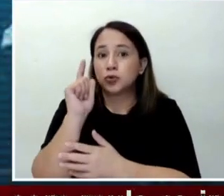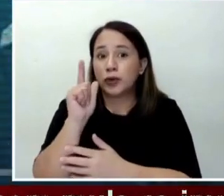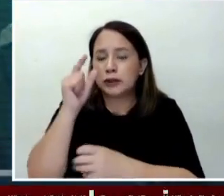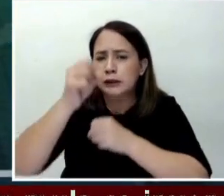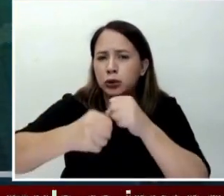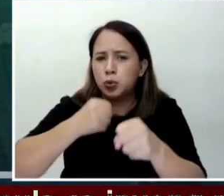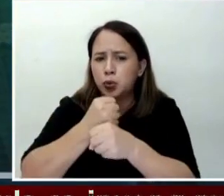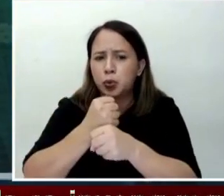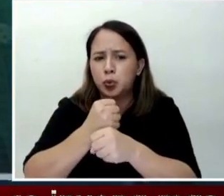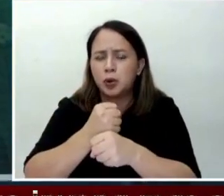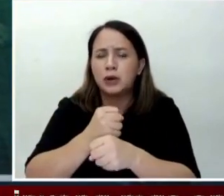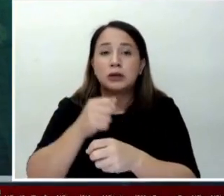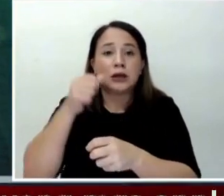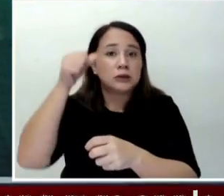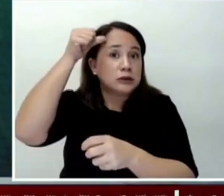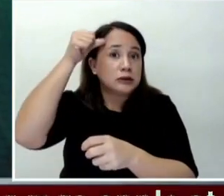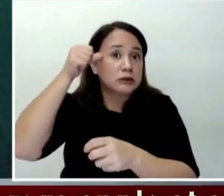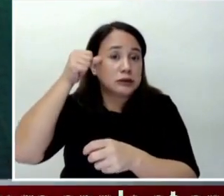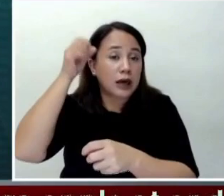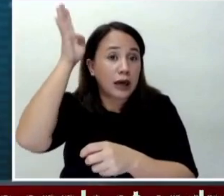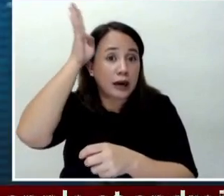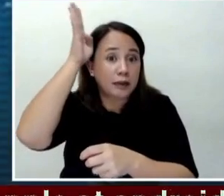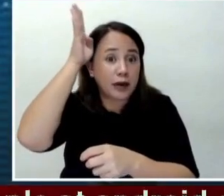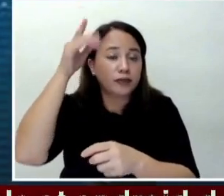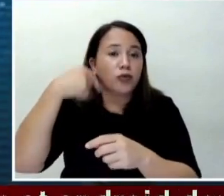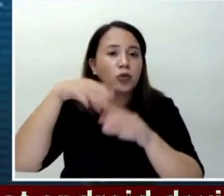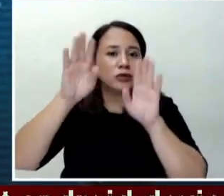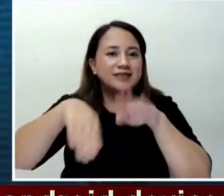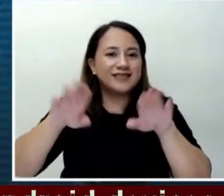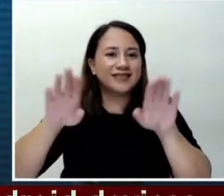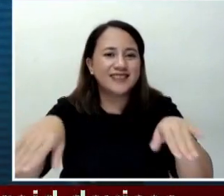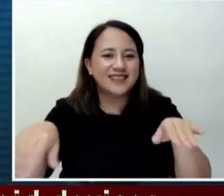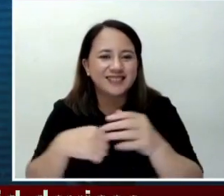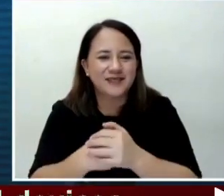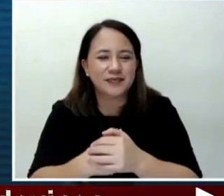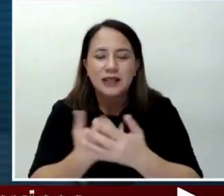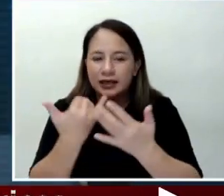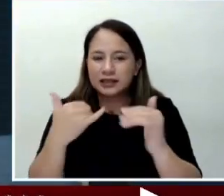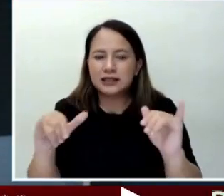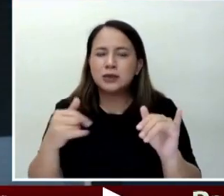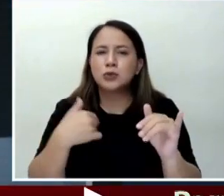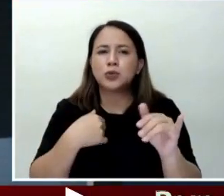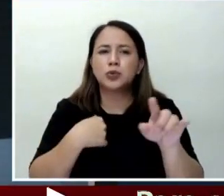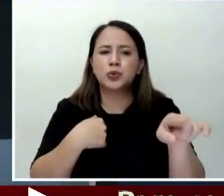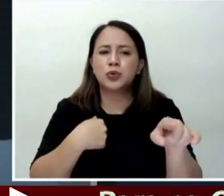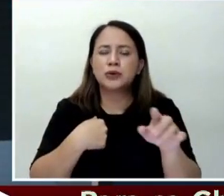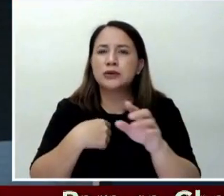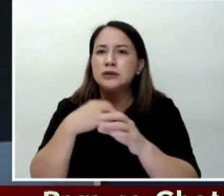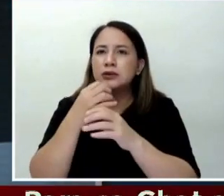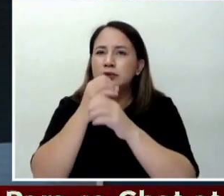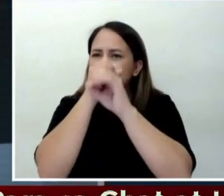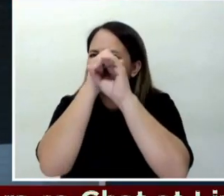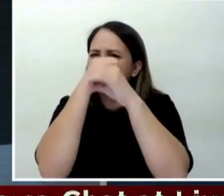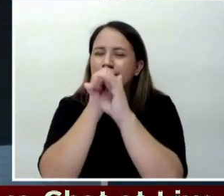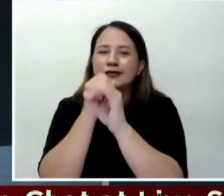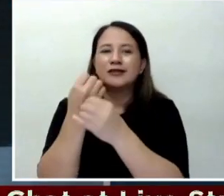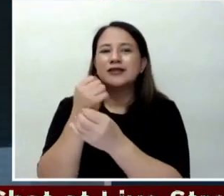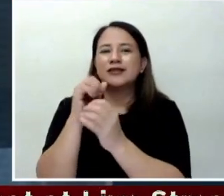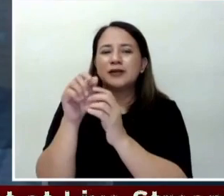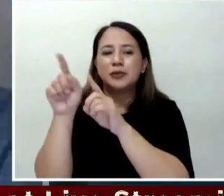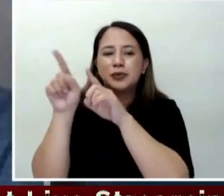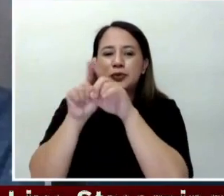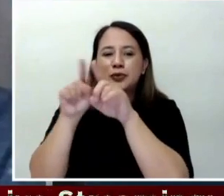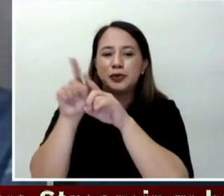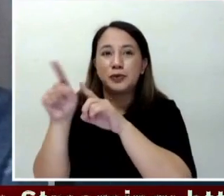neurosurgical services para sa mga bata. Isa rin siyang amateur astronomer at vice president ng Astronomical